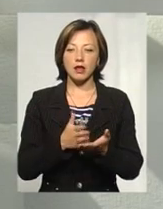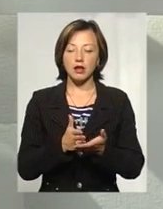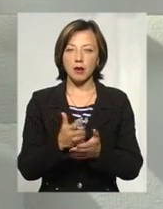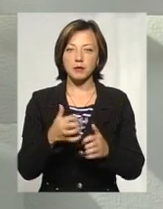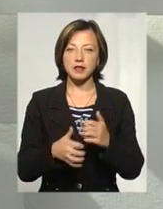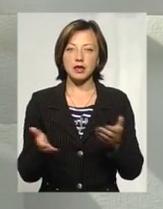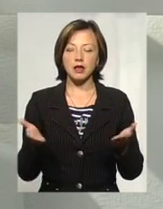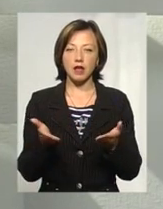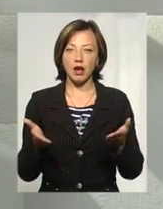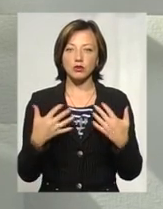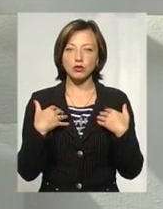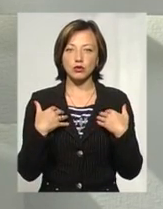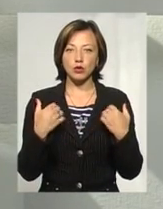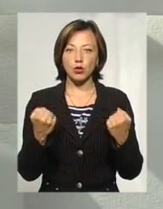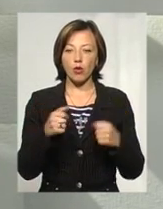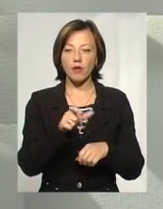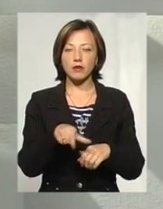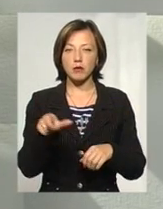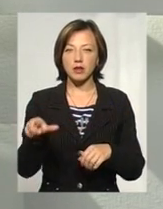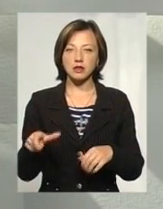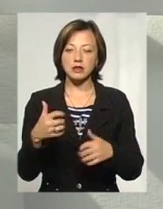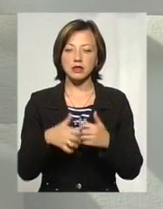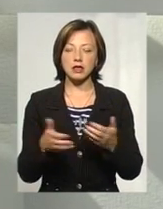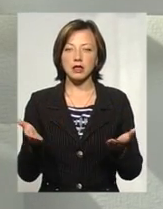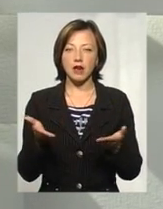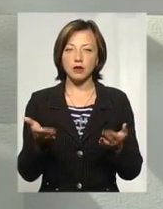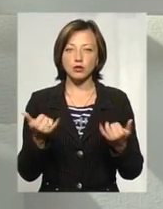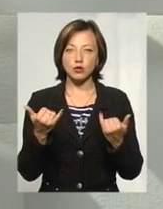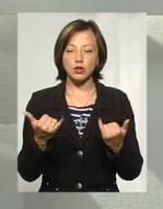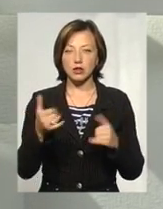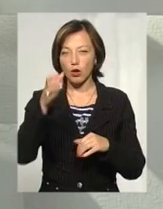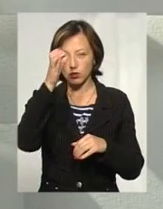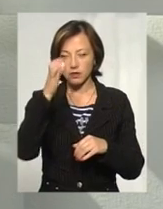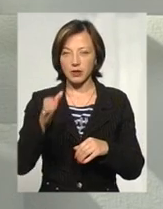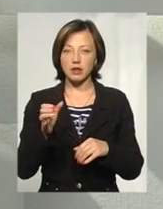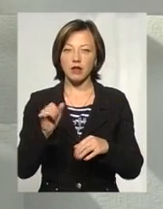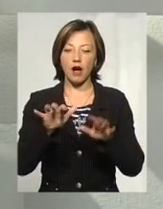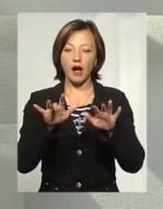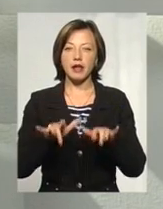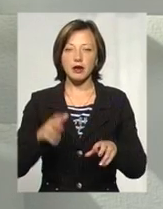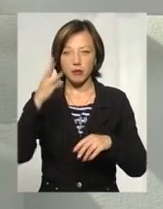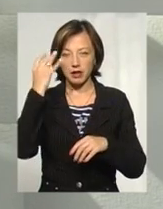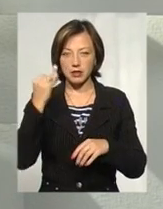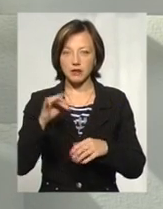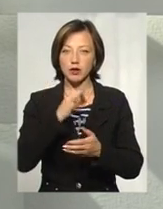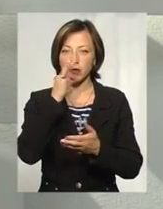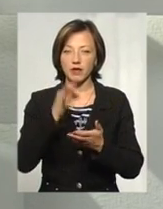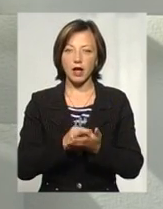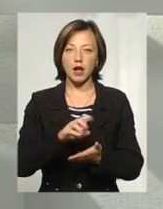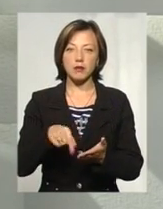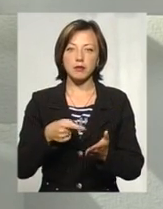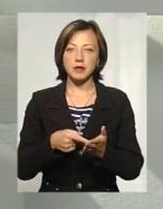серед яких здорові мешканці, серед яких сучасна освіта, IT Хмельницький, відповідальне місто,